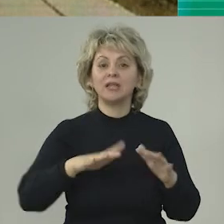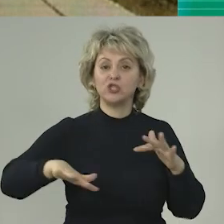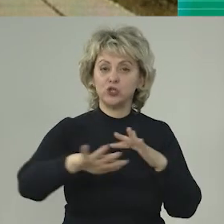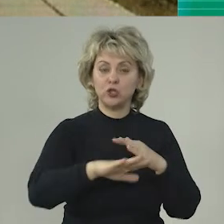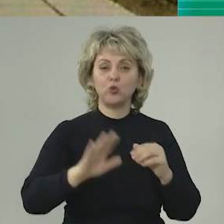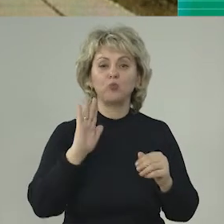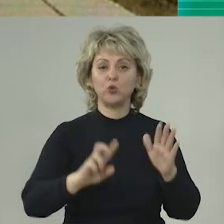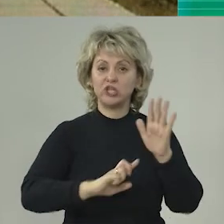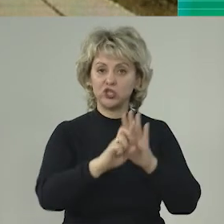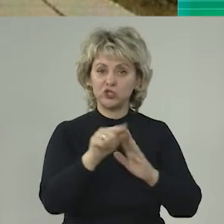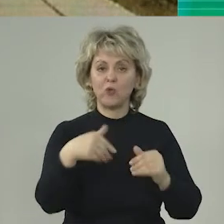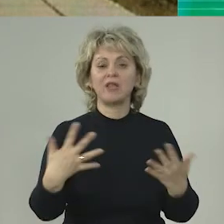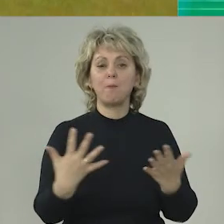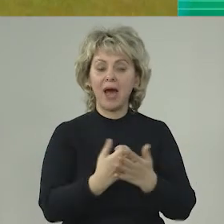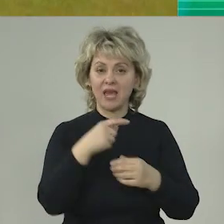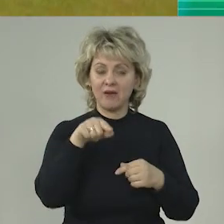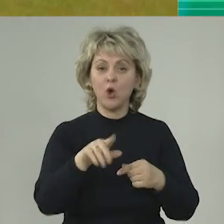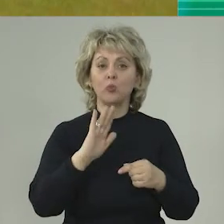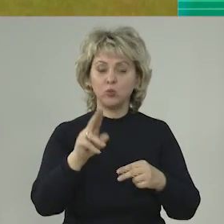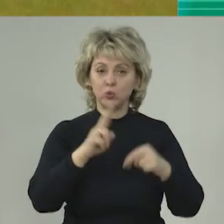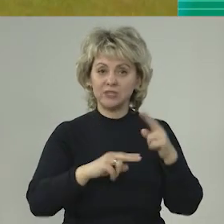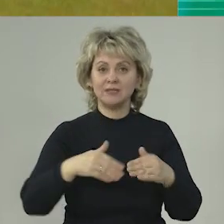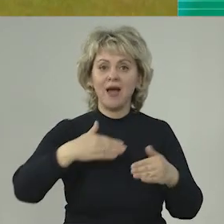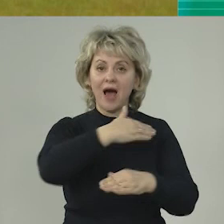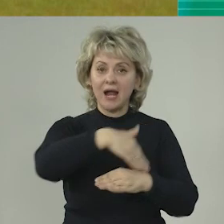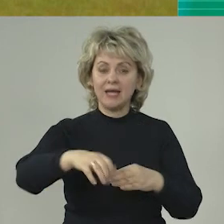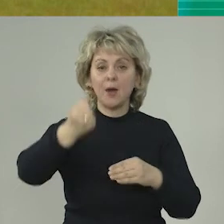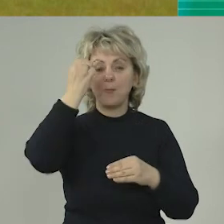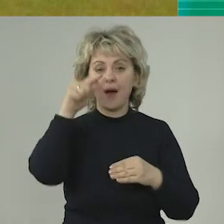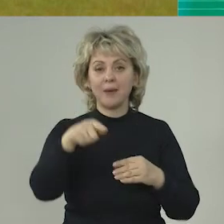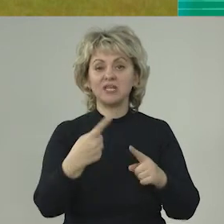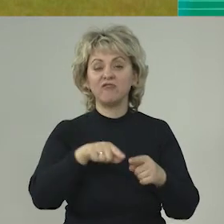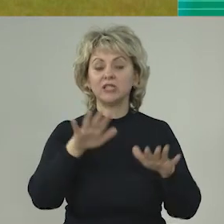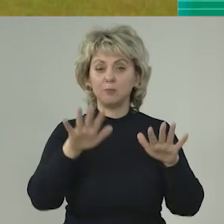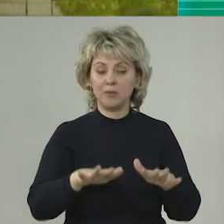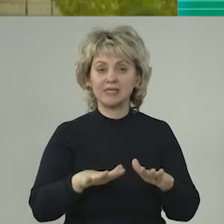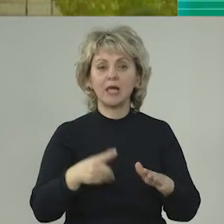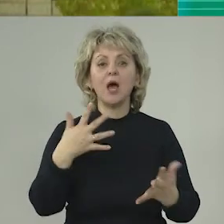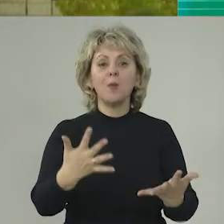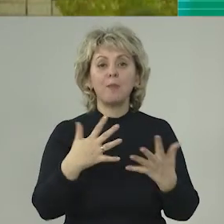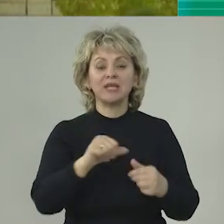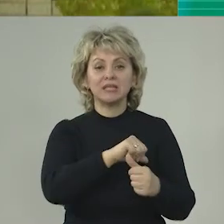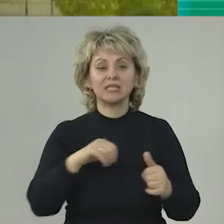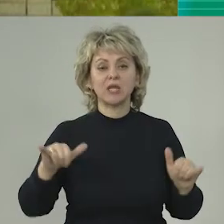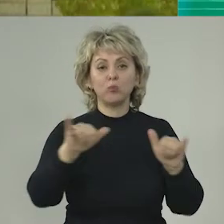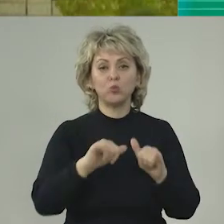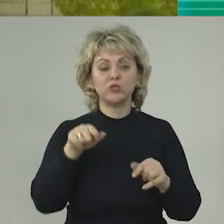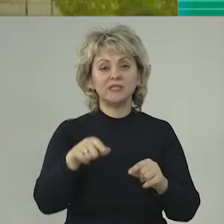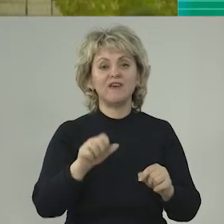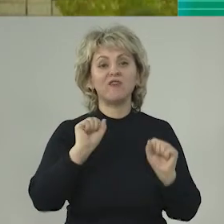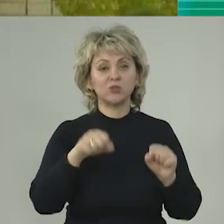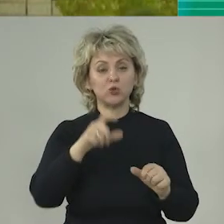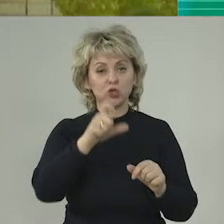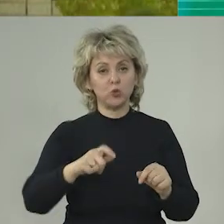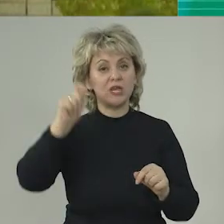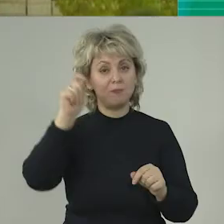появится часовня, появится аллея памяти в этом месте. Понятно, сам музей, возможность